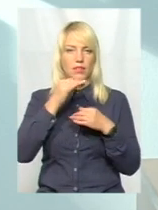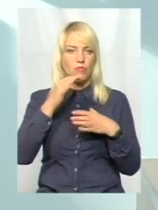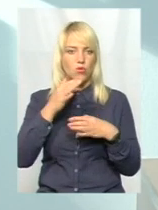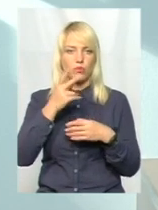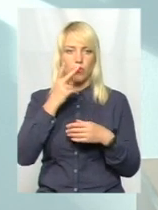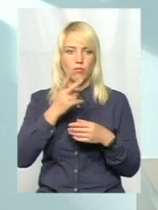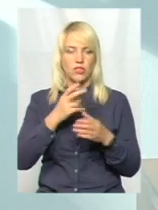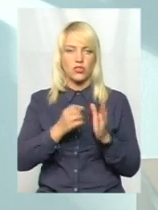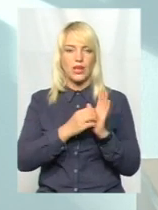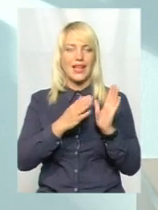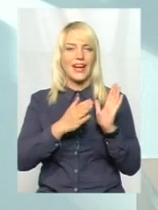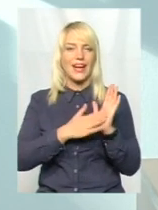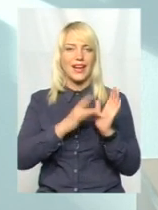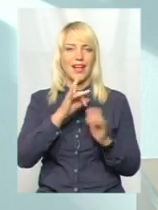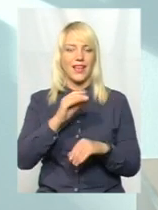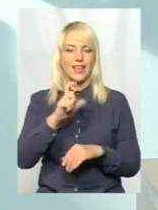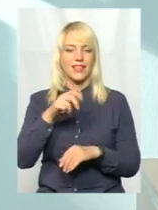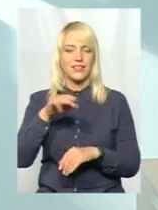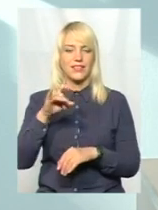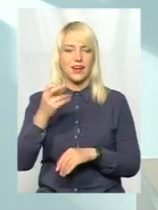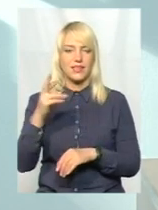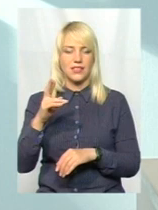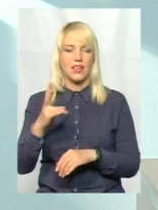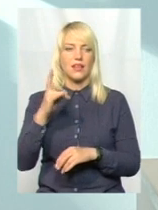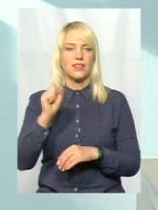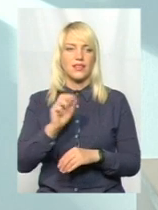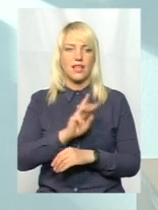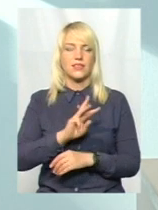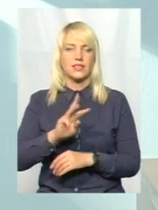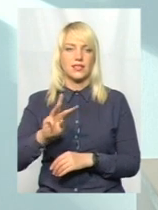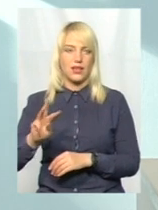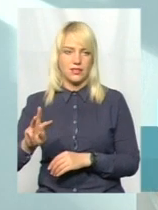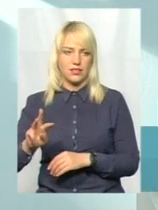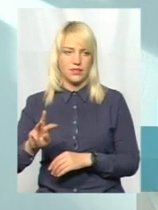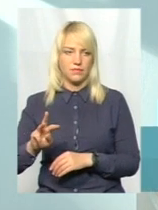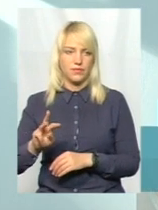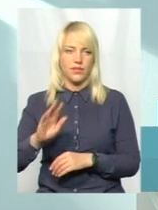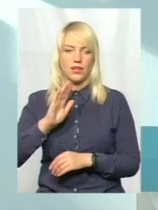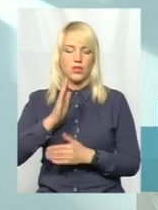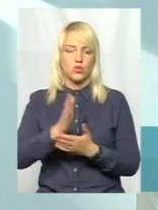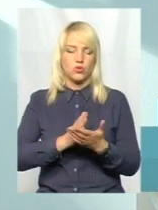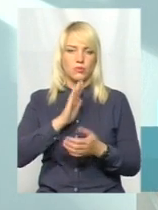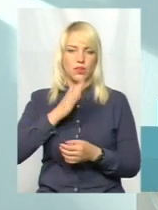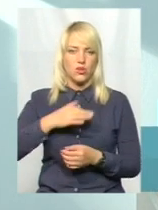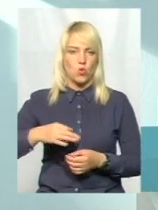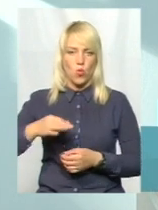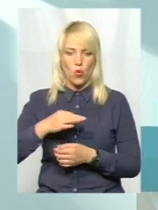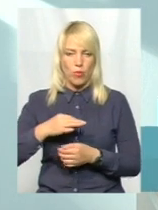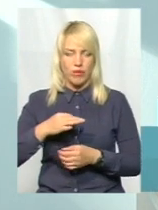реєстрацію закладу, який нас цікавить, знову ж на сайті, як Держпостспоживслужби нашої області, так і